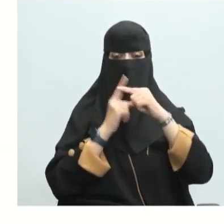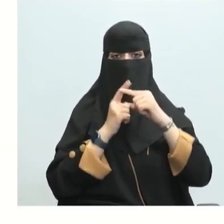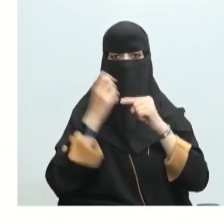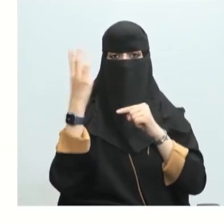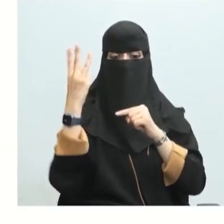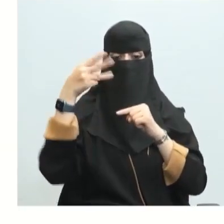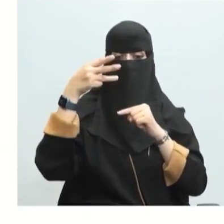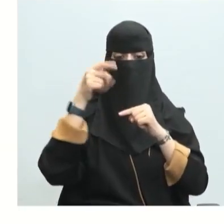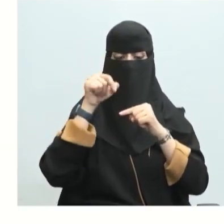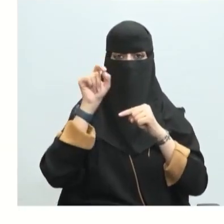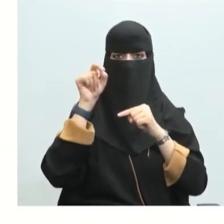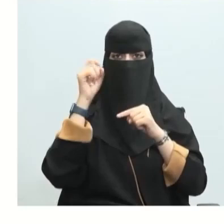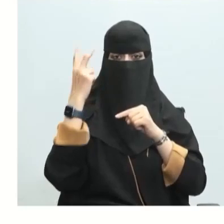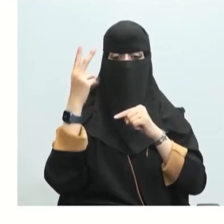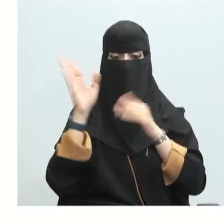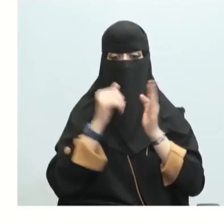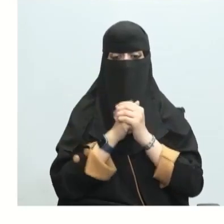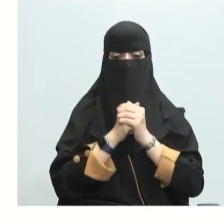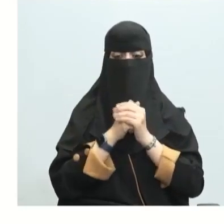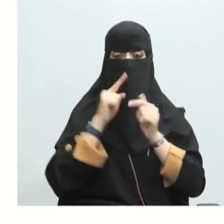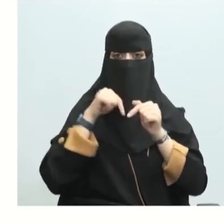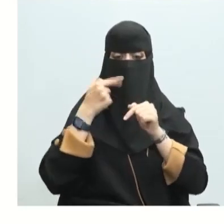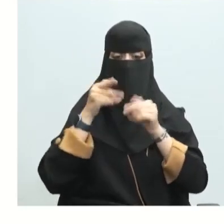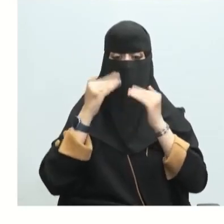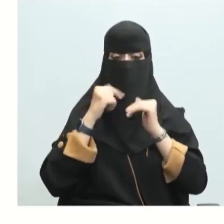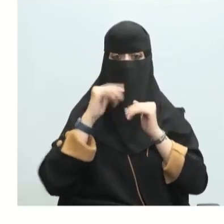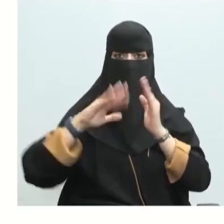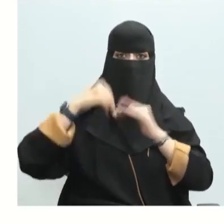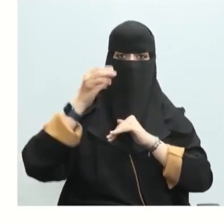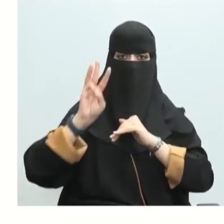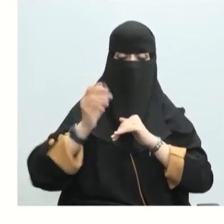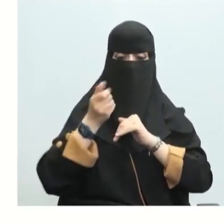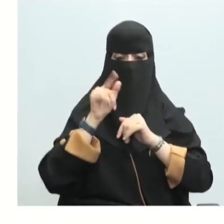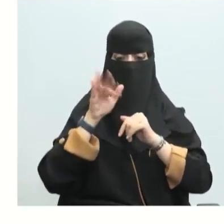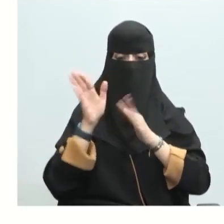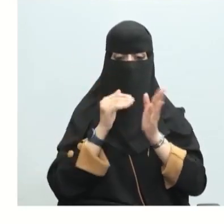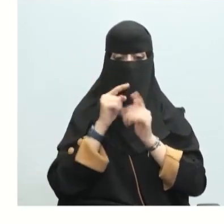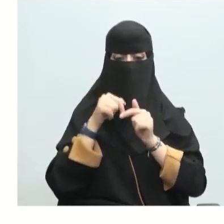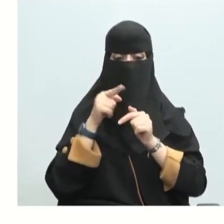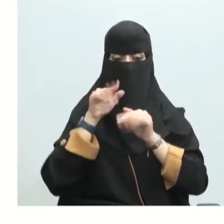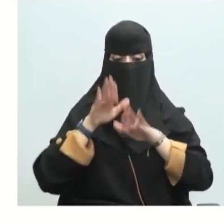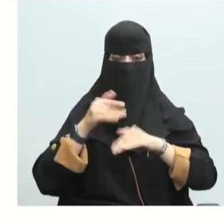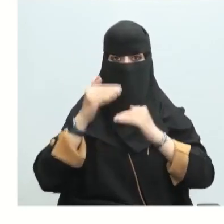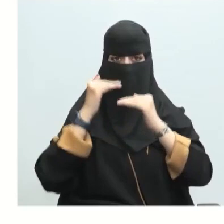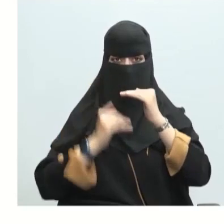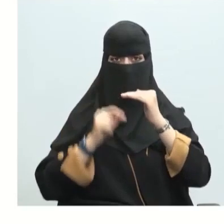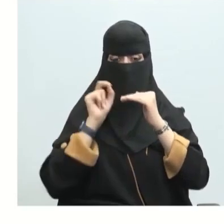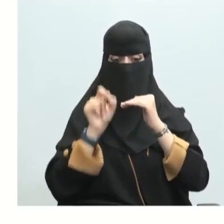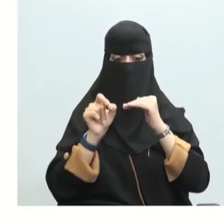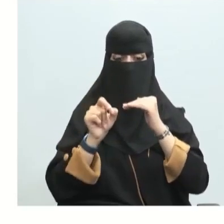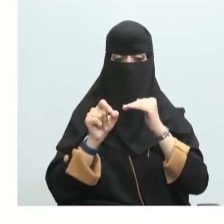موجب 33 بالنسبة لثالث أكسيد الكبريت ثالث أكسيد الكبريت وضع تحت الصفر